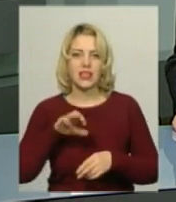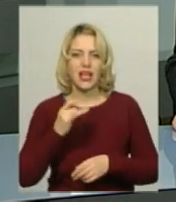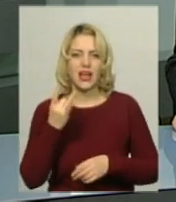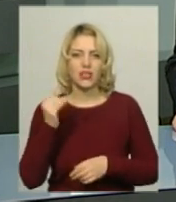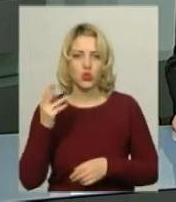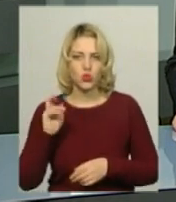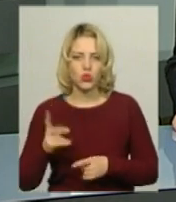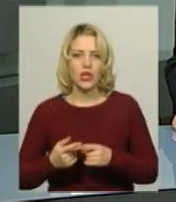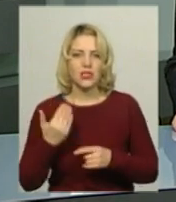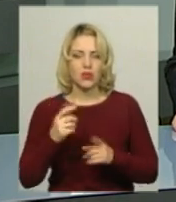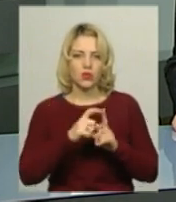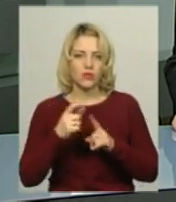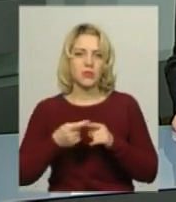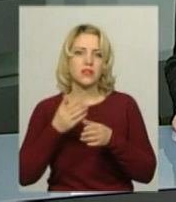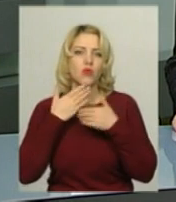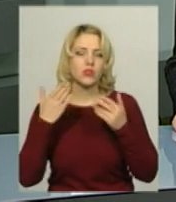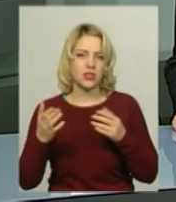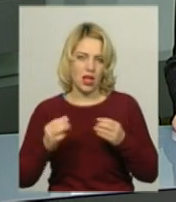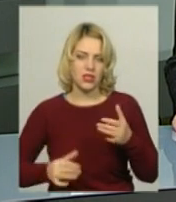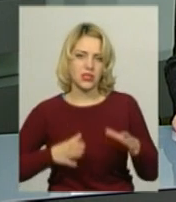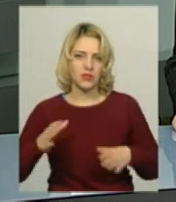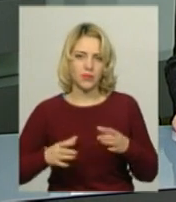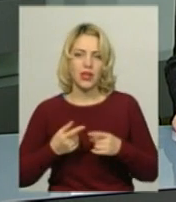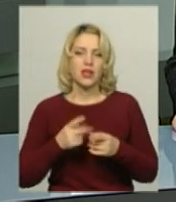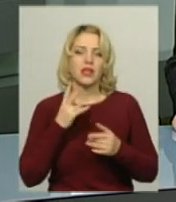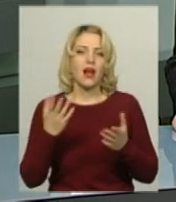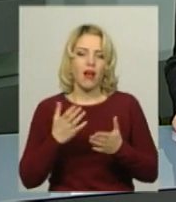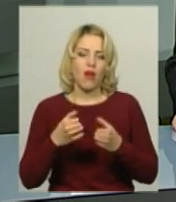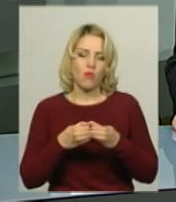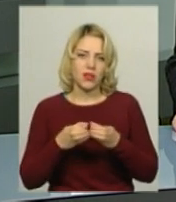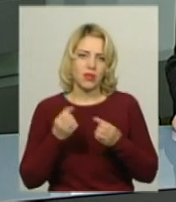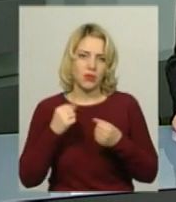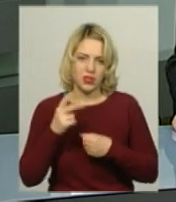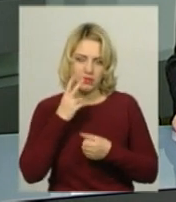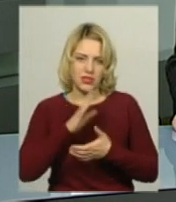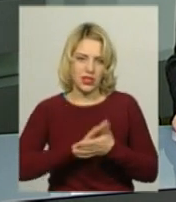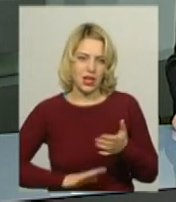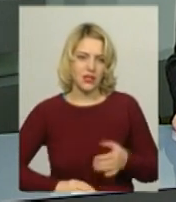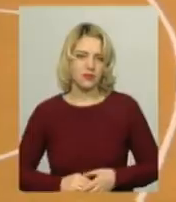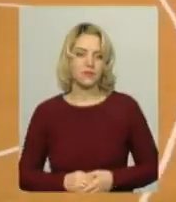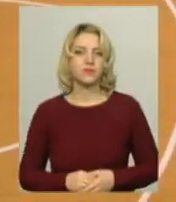останній тур Суперліги у цьому році. Яка команда перемогла – дивіться далі у сюжеті Вікторії Зелінської.